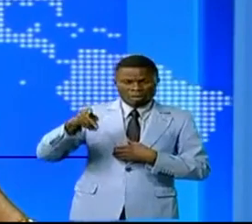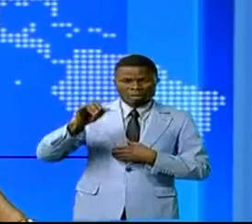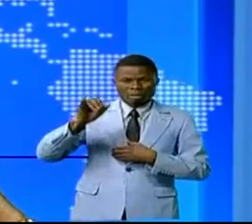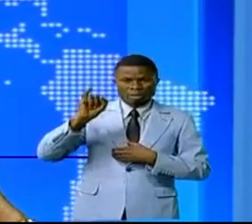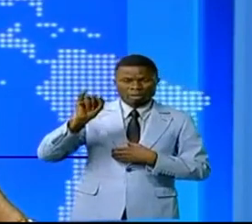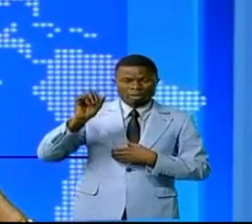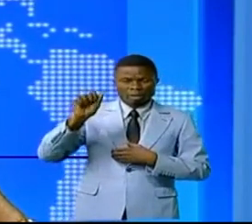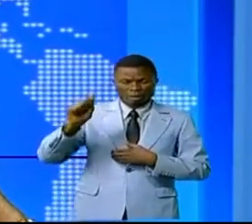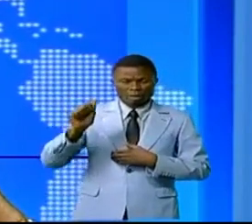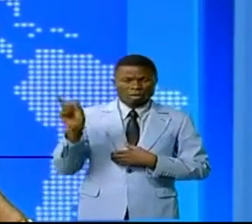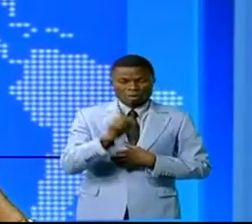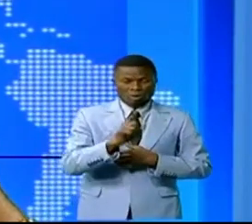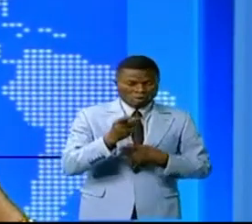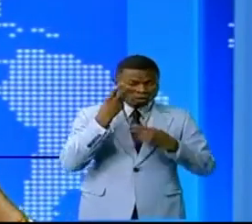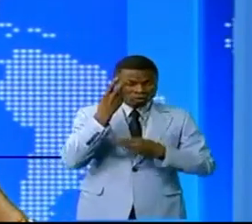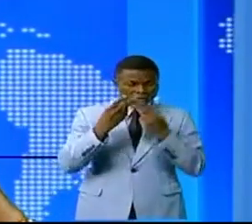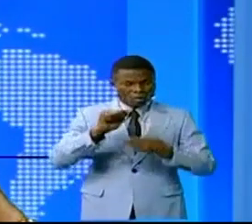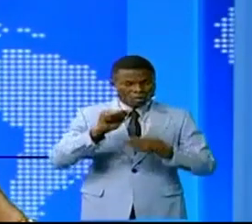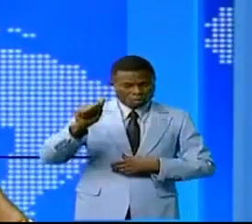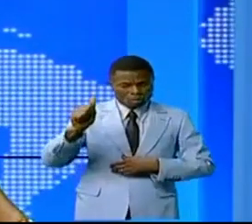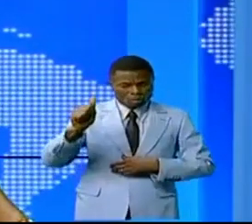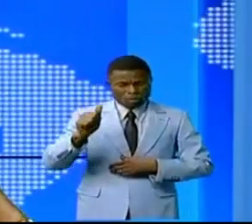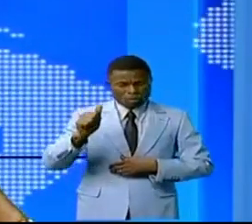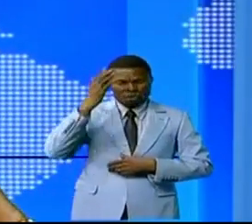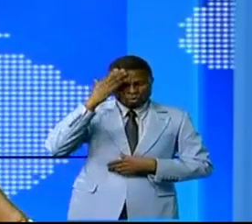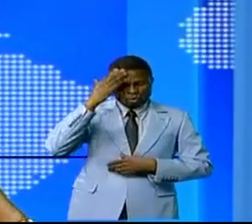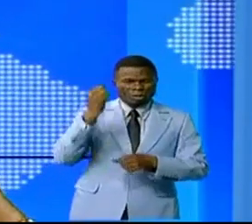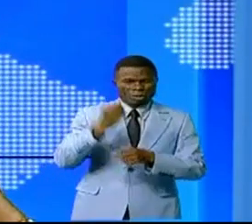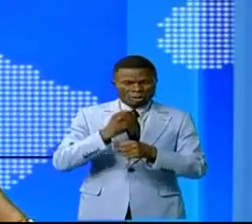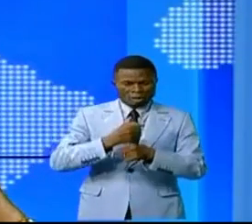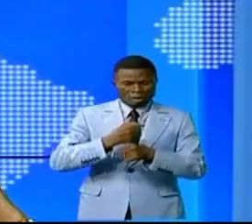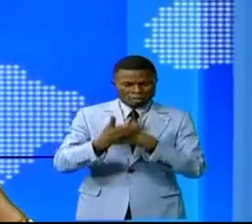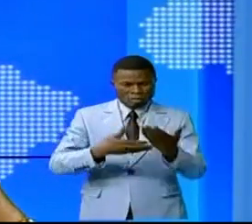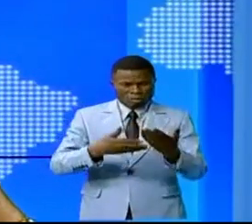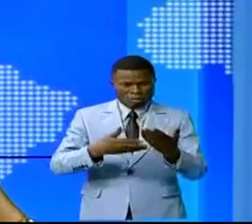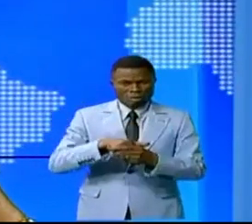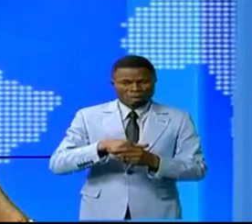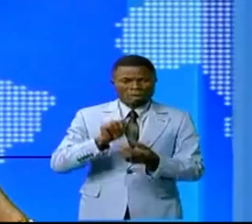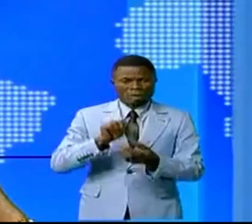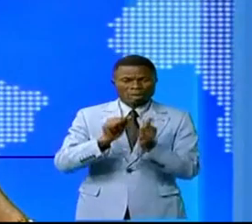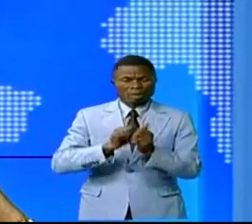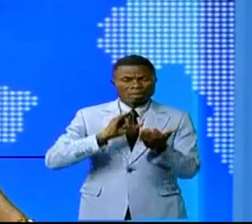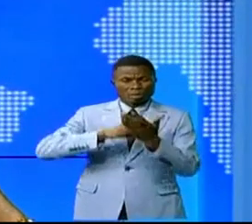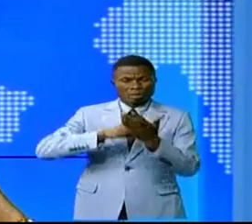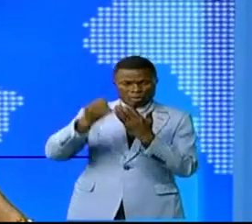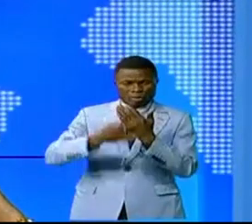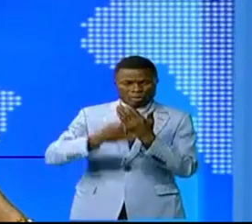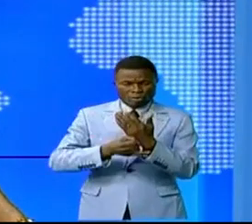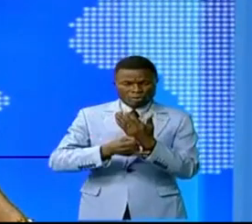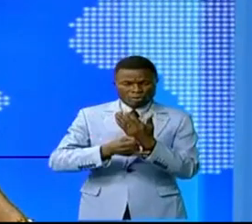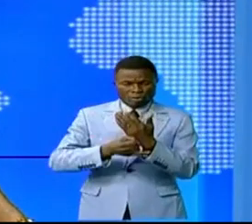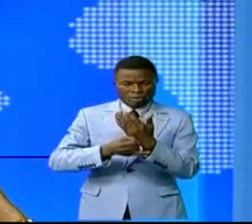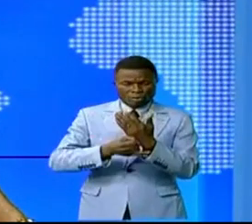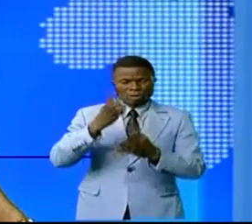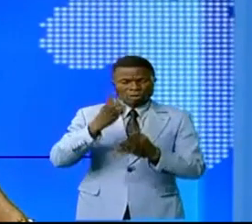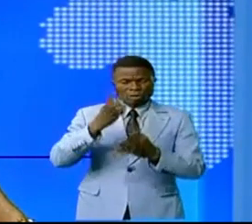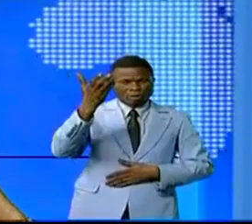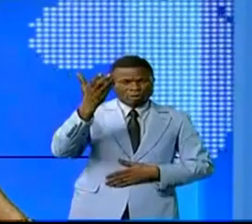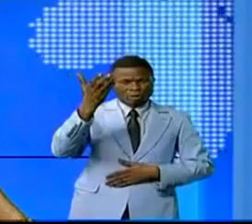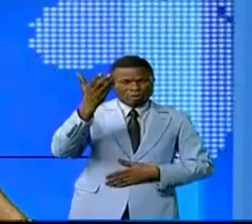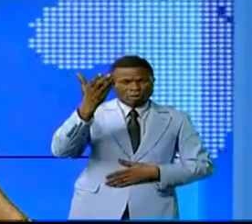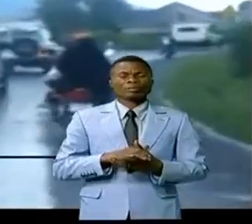a fait une descente sur place pour visiter les travaux exécutés dans le cadre de ce projet. Jean-Pierre nous en parle.